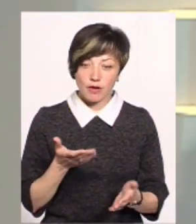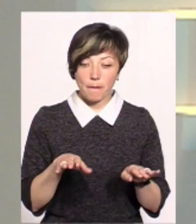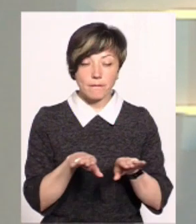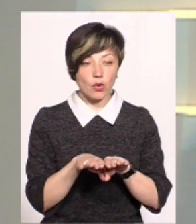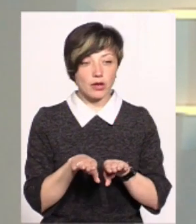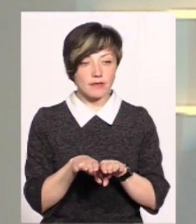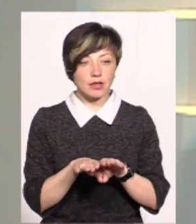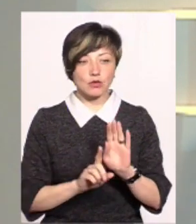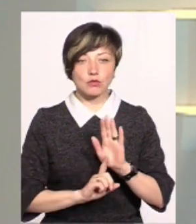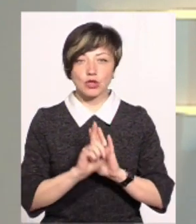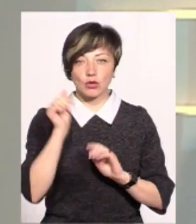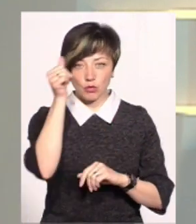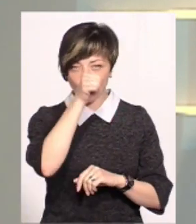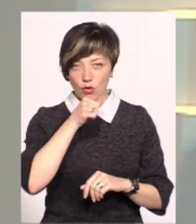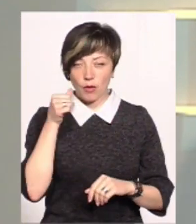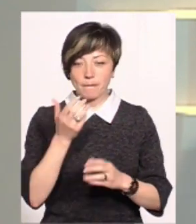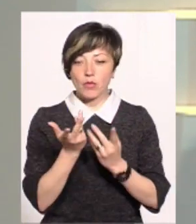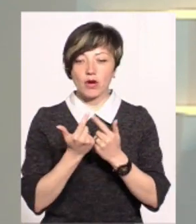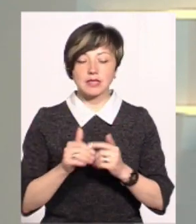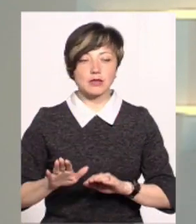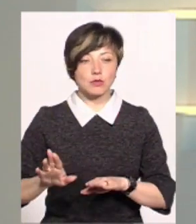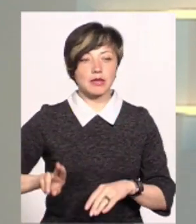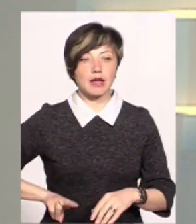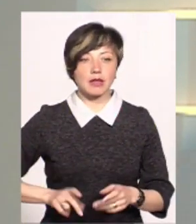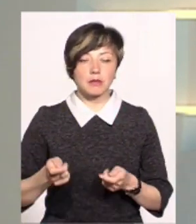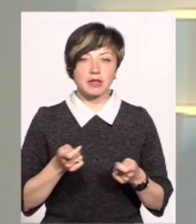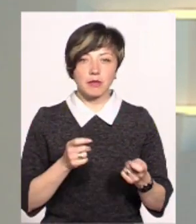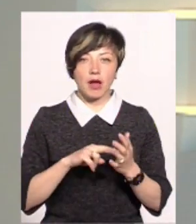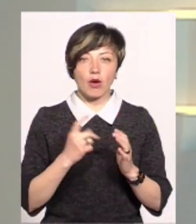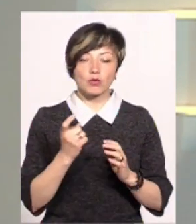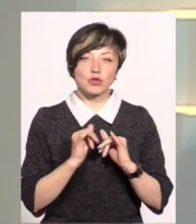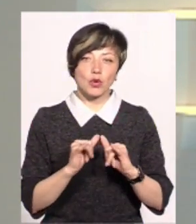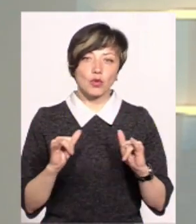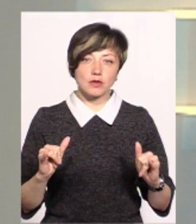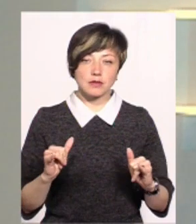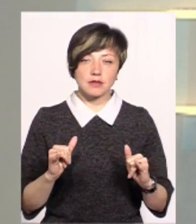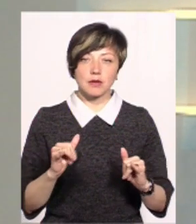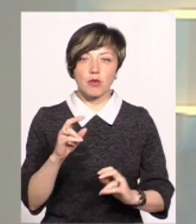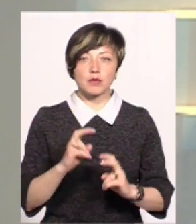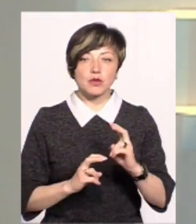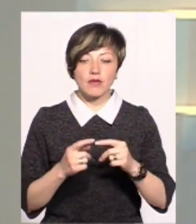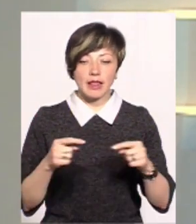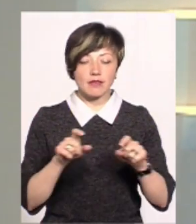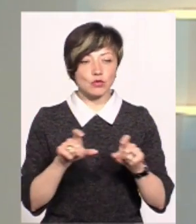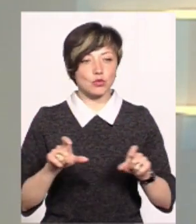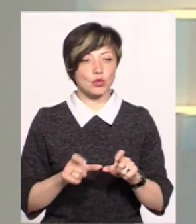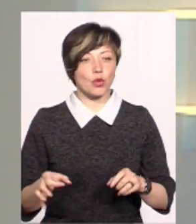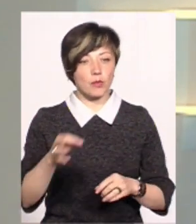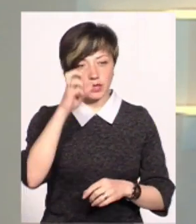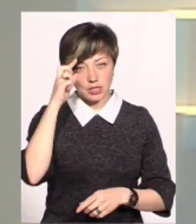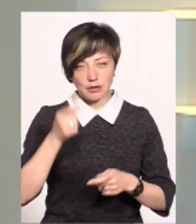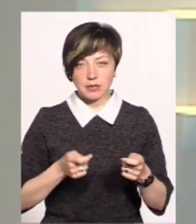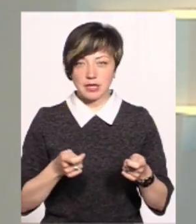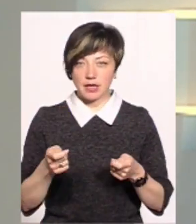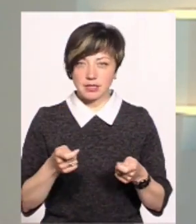порівняно із початком року, перехував заступник директора Департаменту економічного розвитку, промисловості та інфраструктури Хмельницької